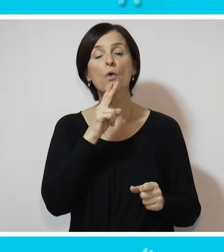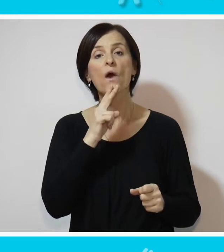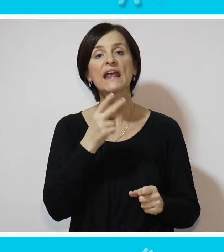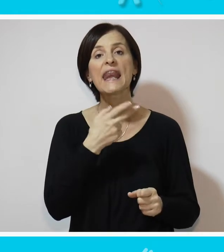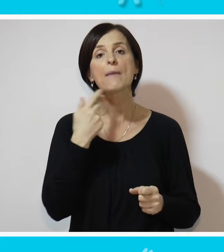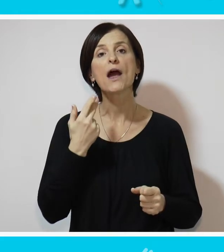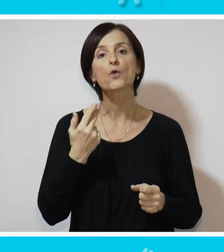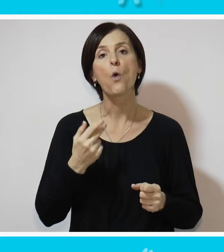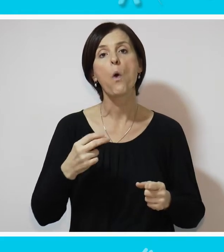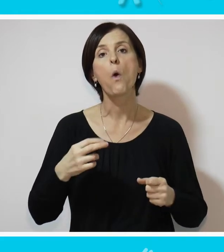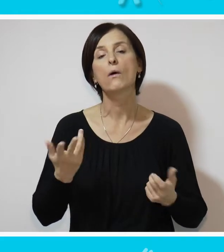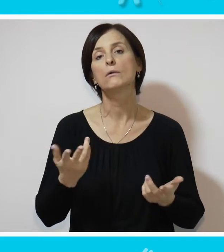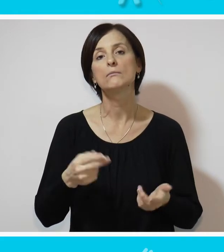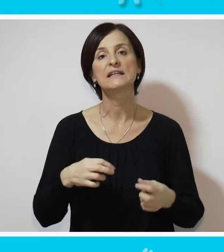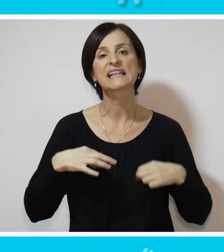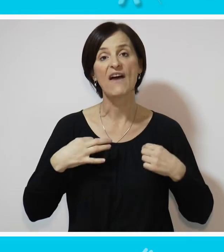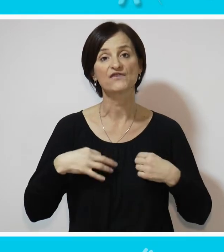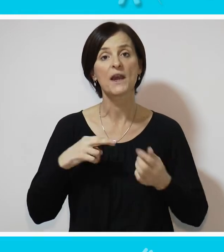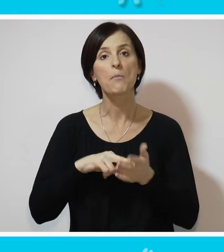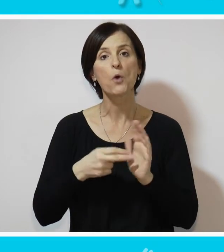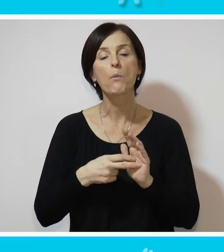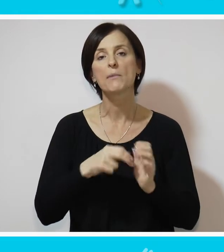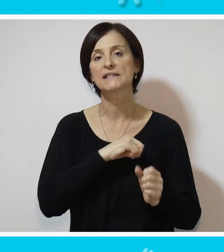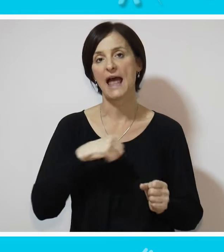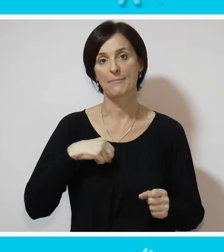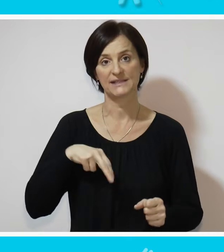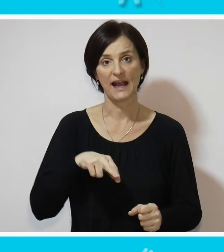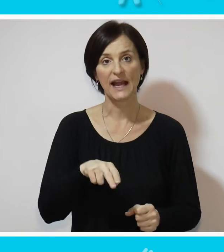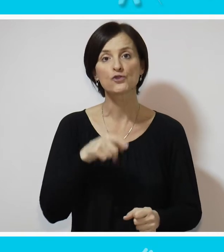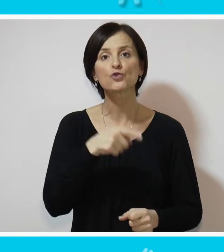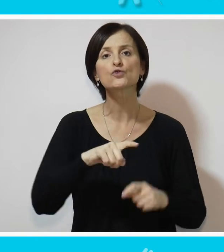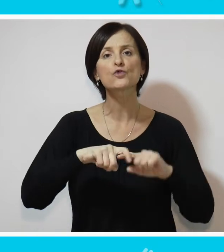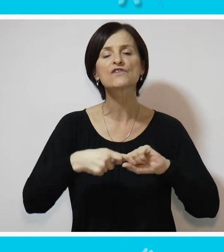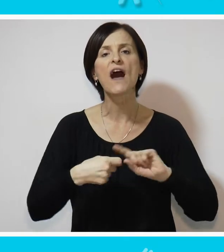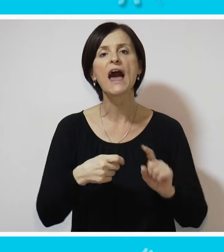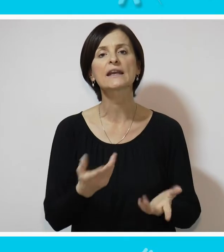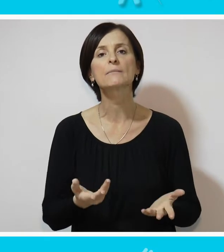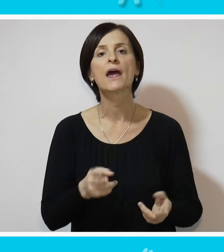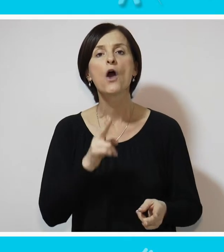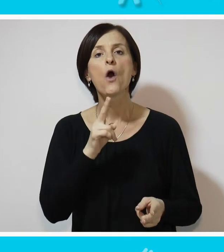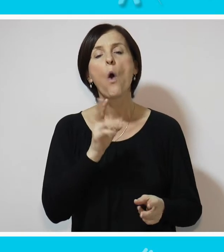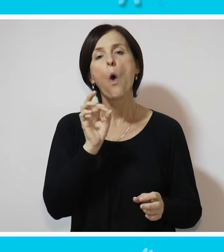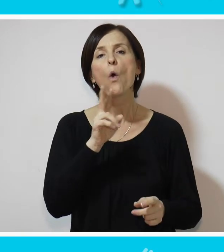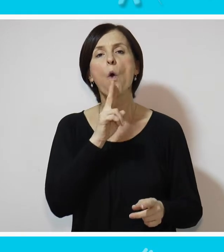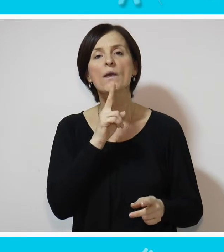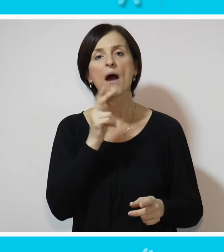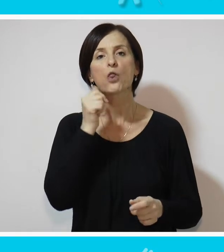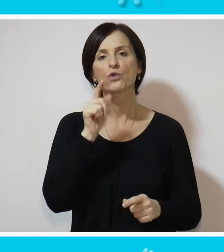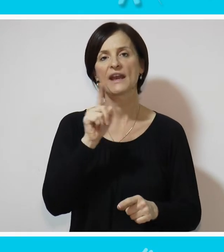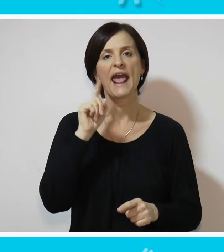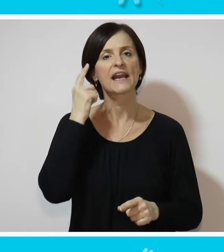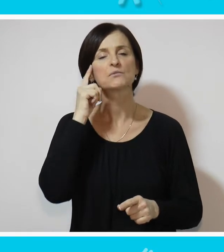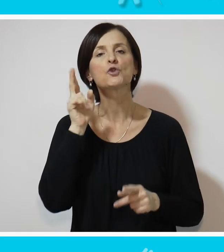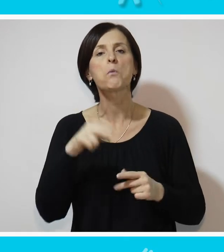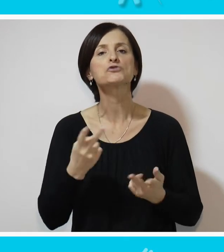fizički zdravstveni problem i samostalno se kreću, to su stvari o kojima uglavnom ljudi ne razmišljaju. Možda i